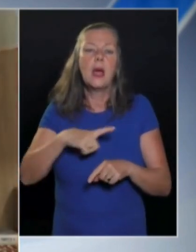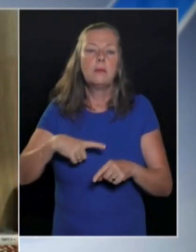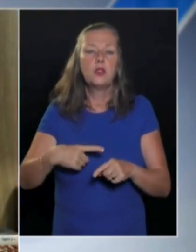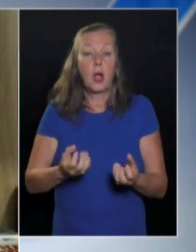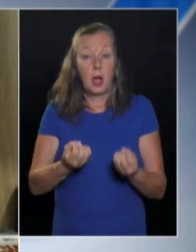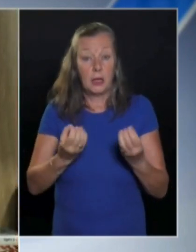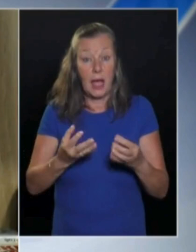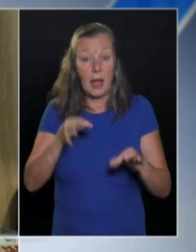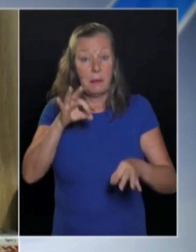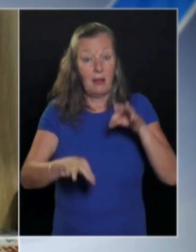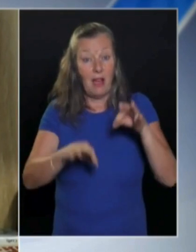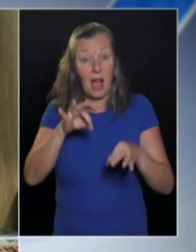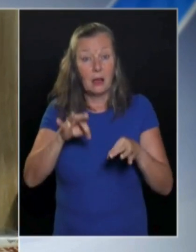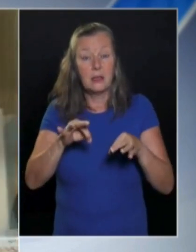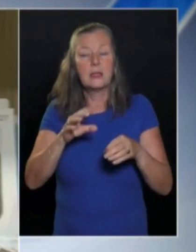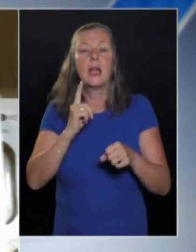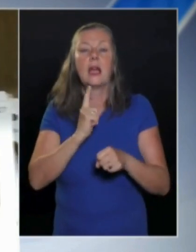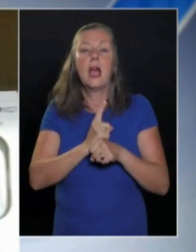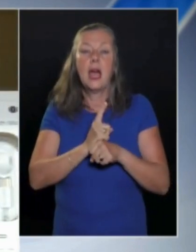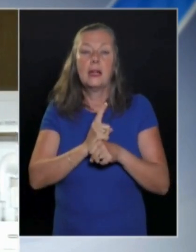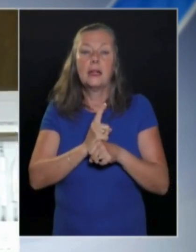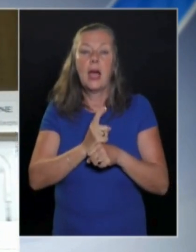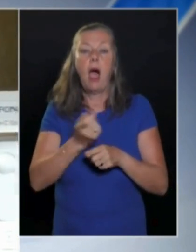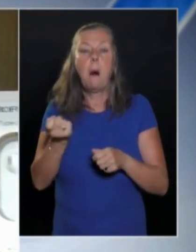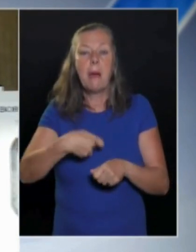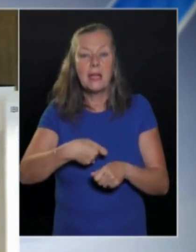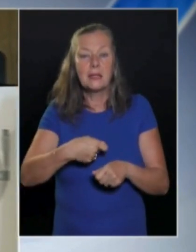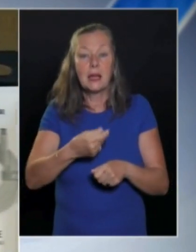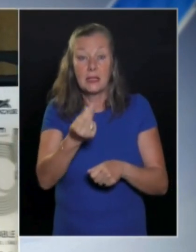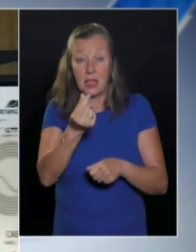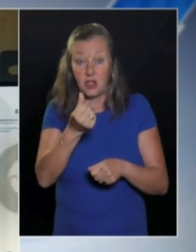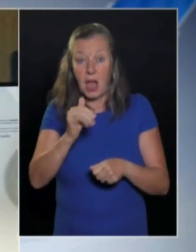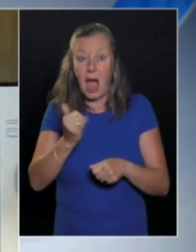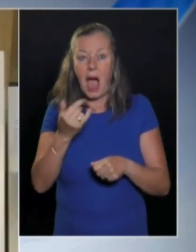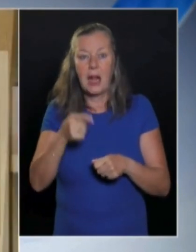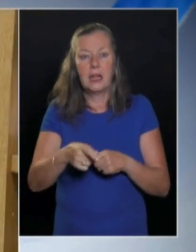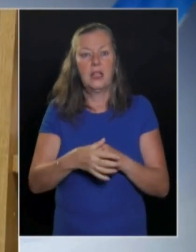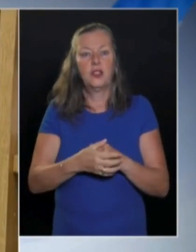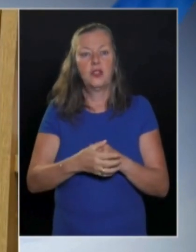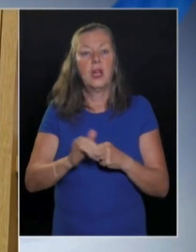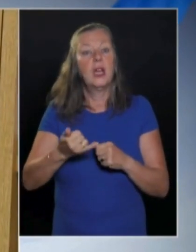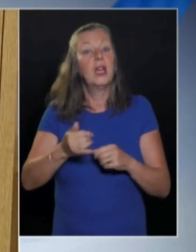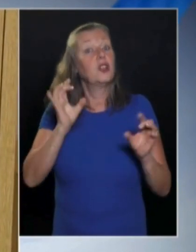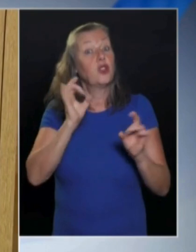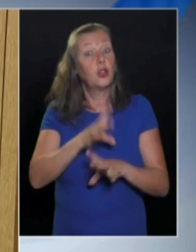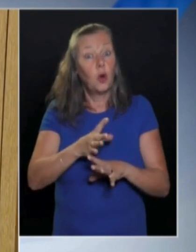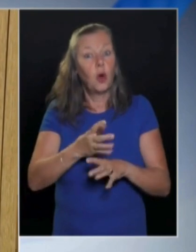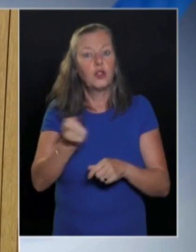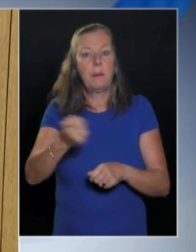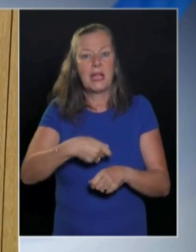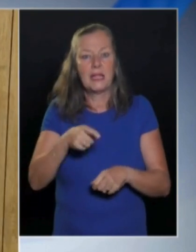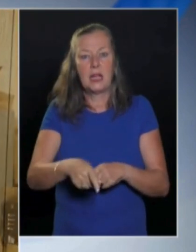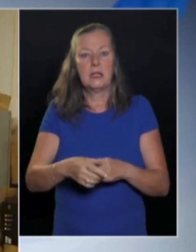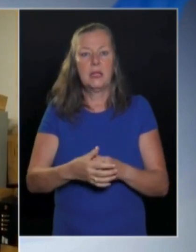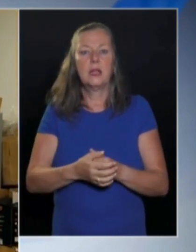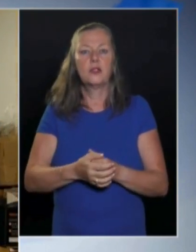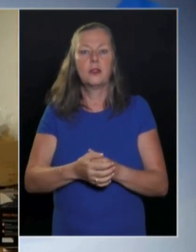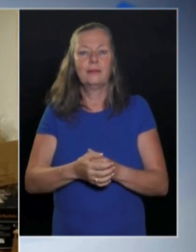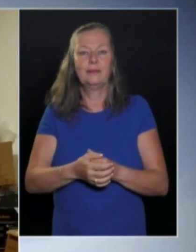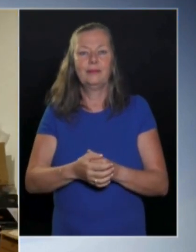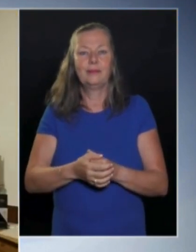csak a termékválaszték volt fontos számunkra, hanem annak a beszerzési ára is, és a minél gyorsabb beszerzése.